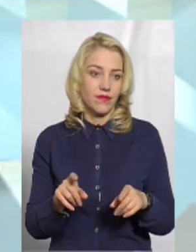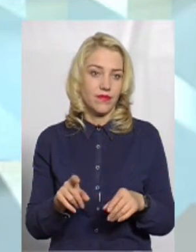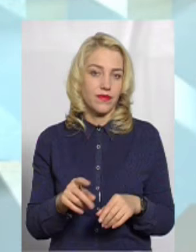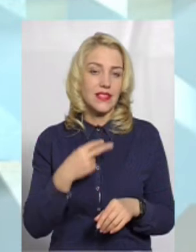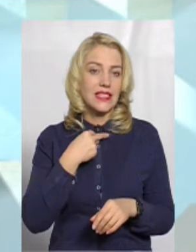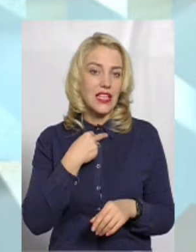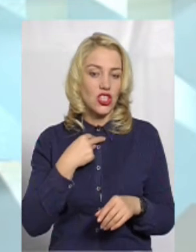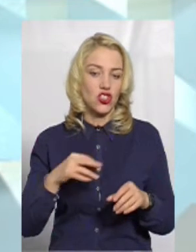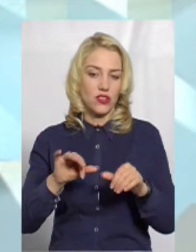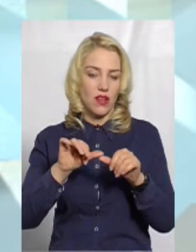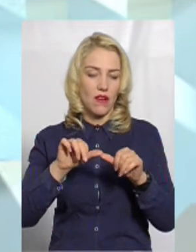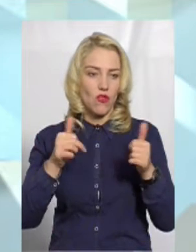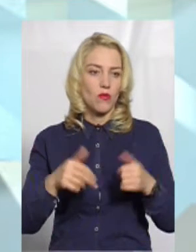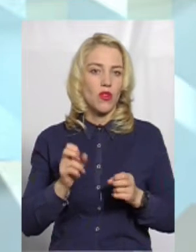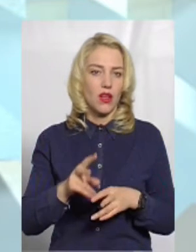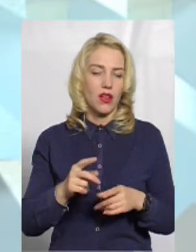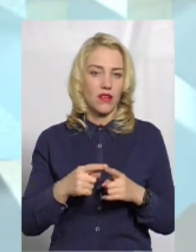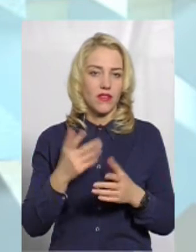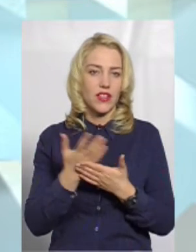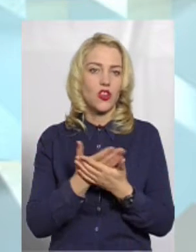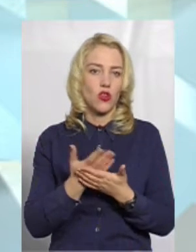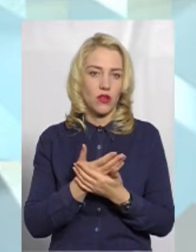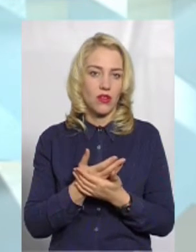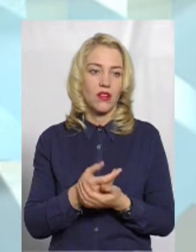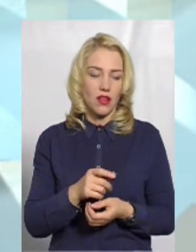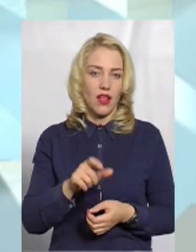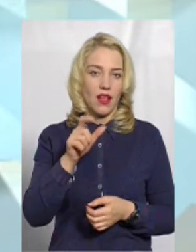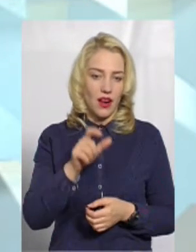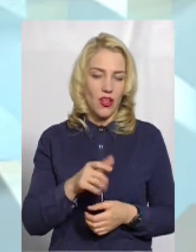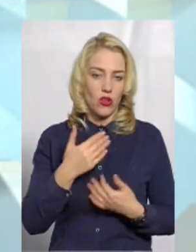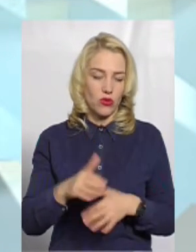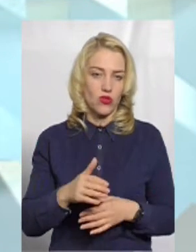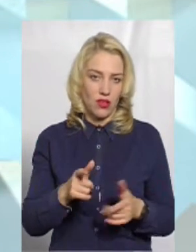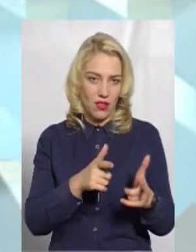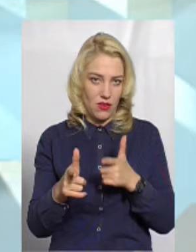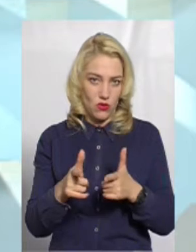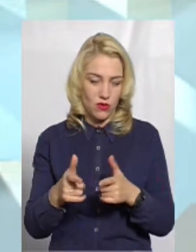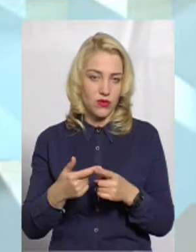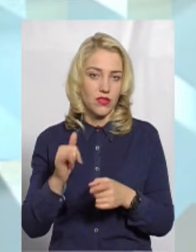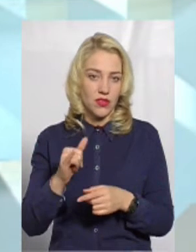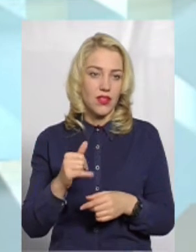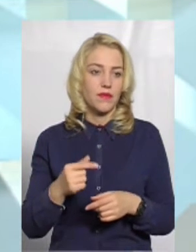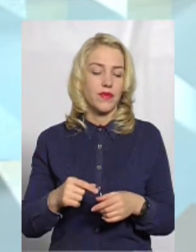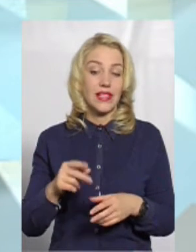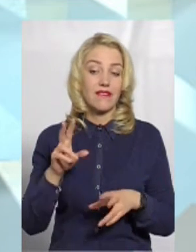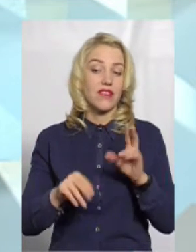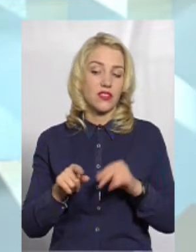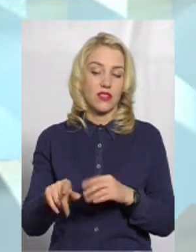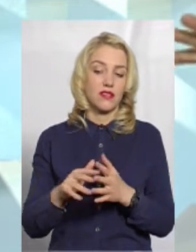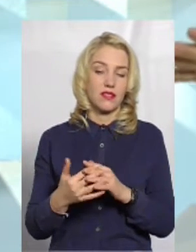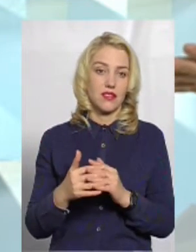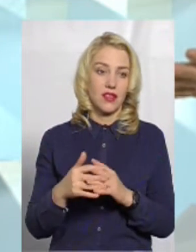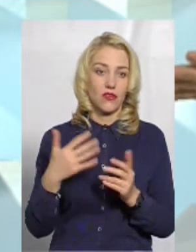діамантова рука, там говорять, клієнт созрел. Ми вважаємо, що вже цей селяни,